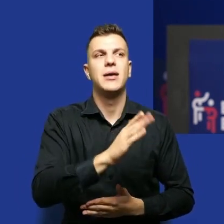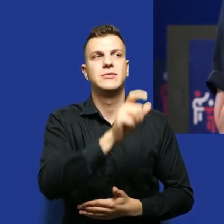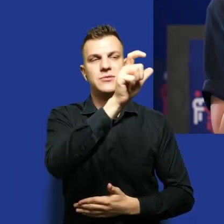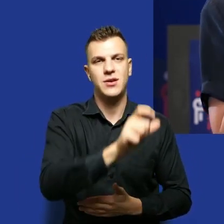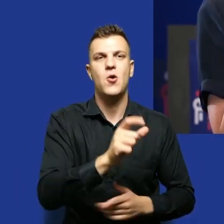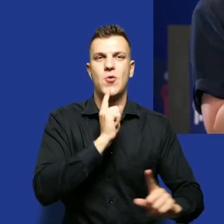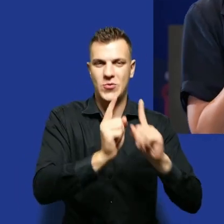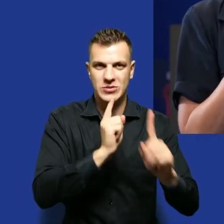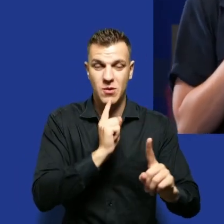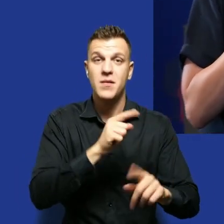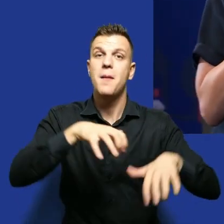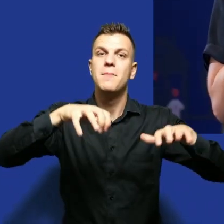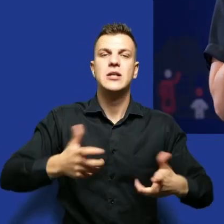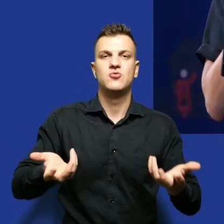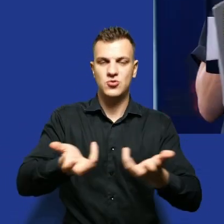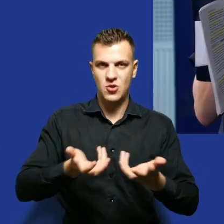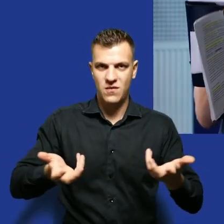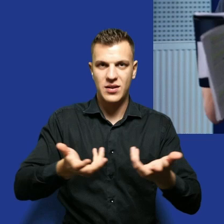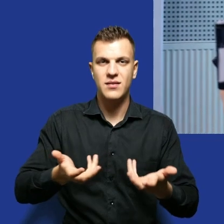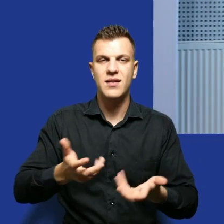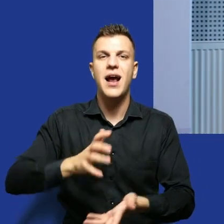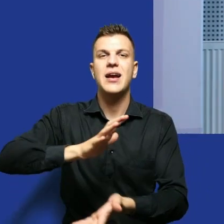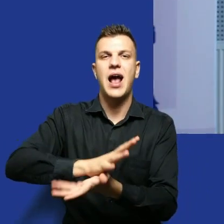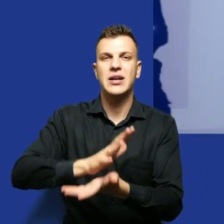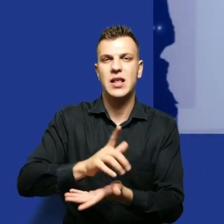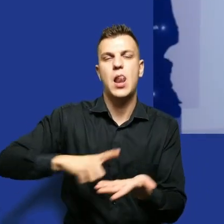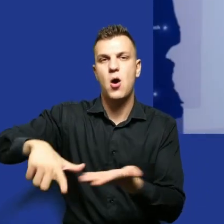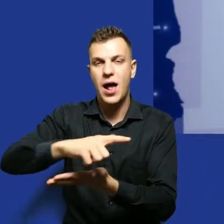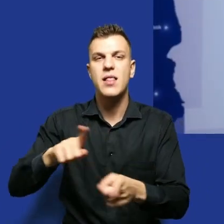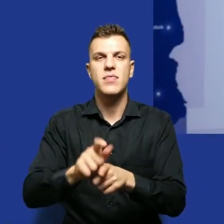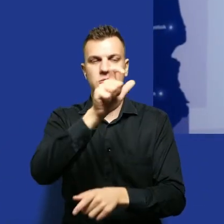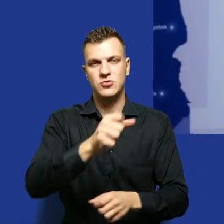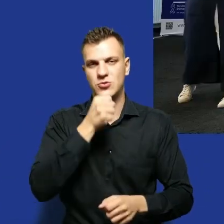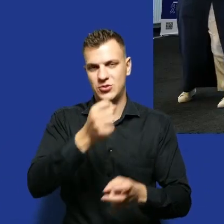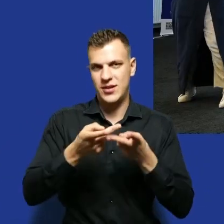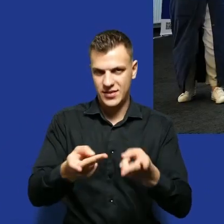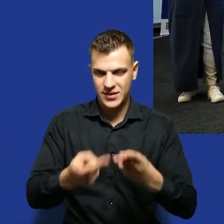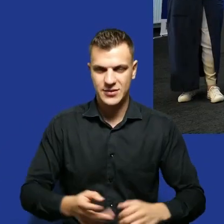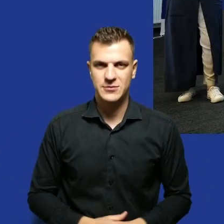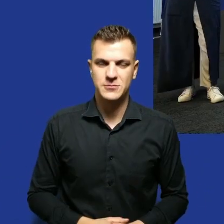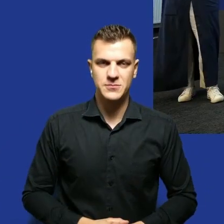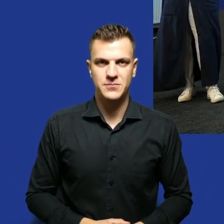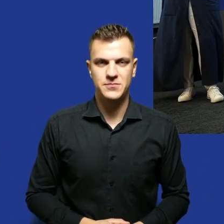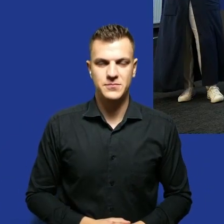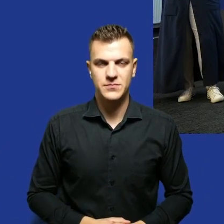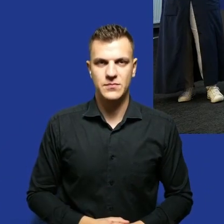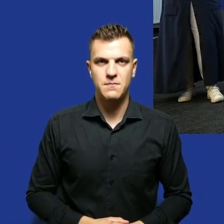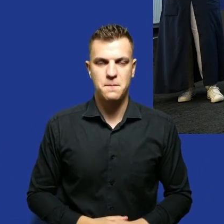panelista, prezes Stowarzyszenia Gazet Lokalnych, dziennikarz. bardzo.